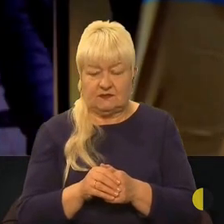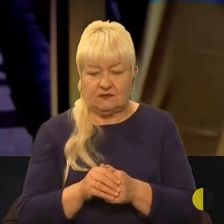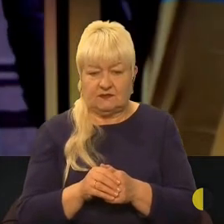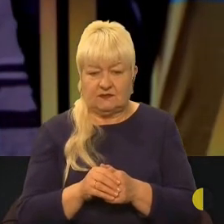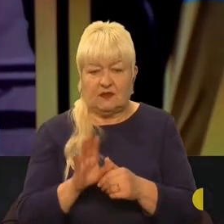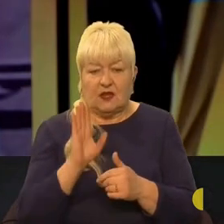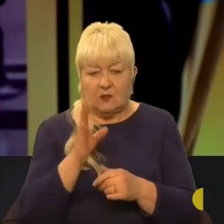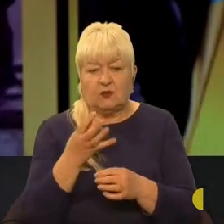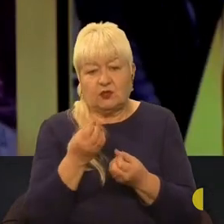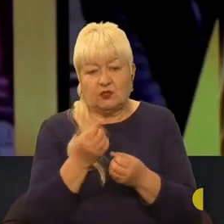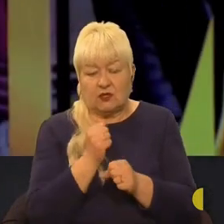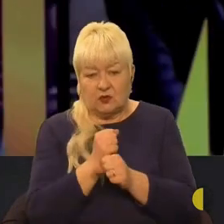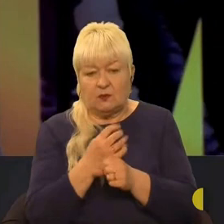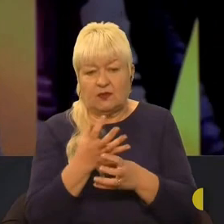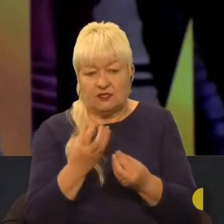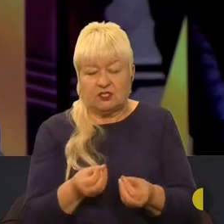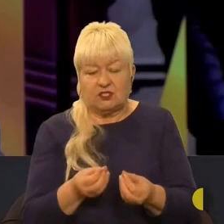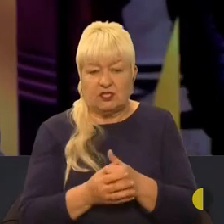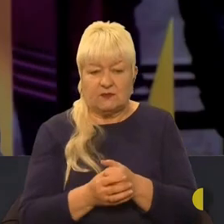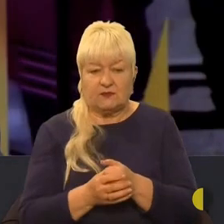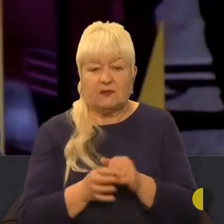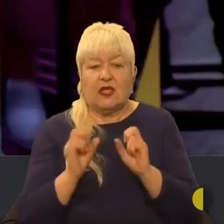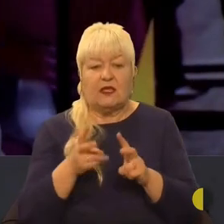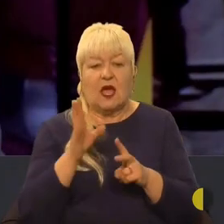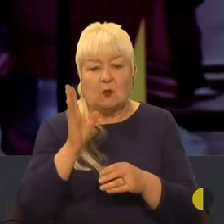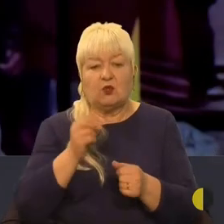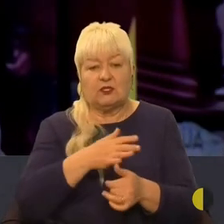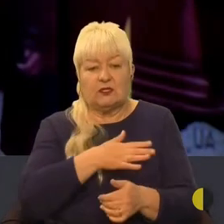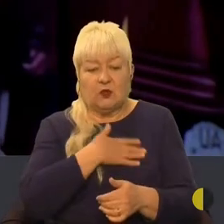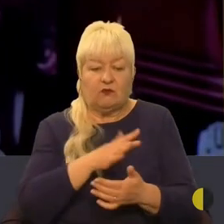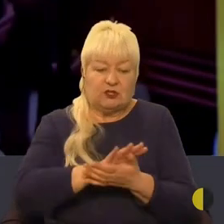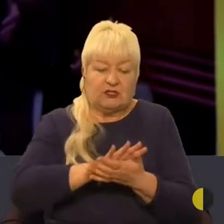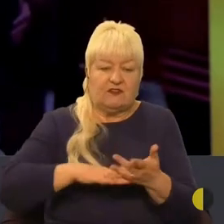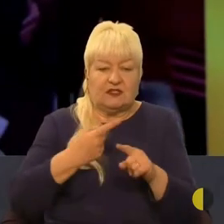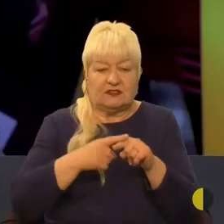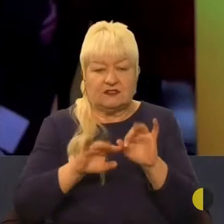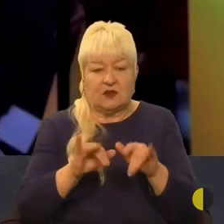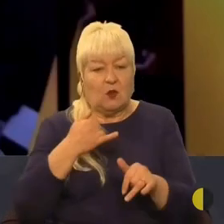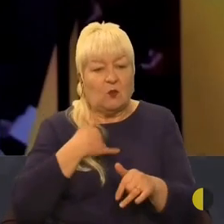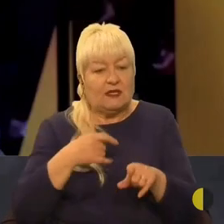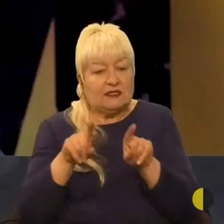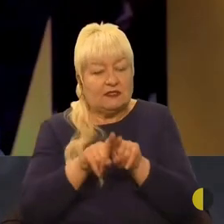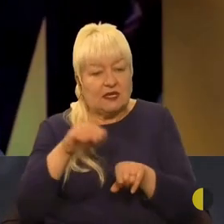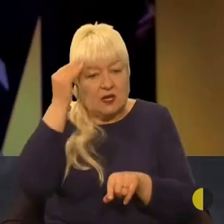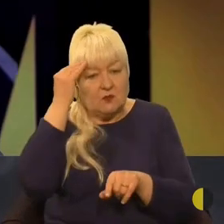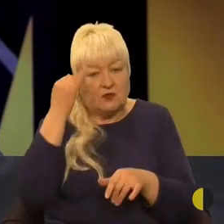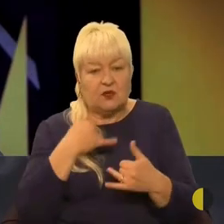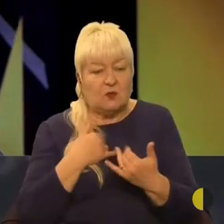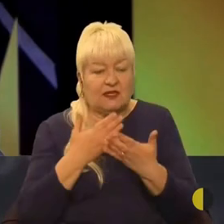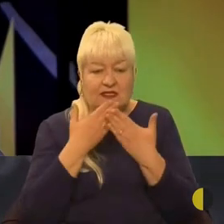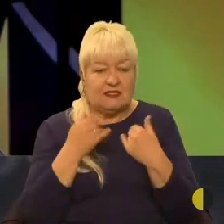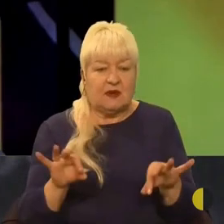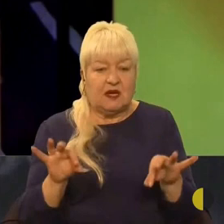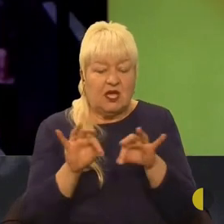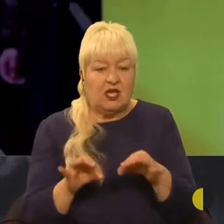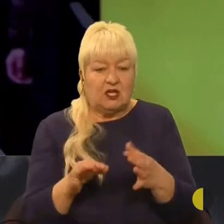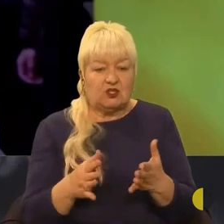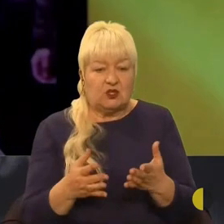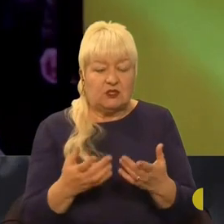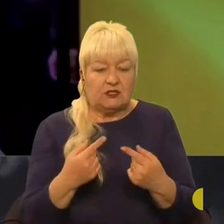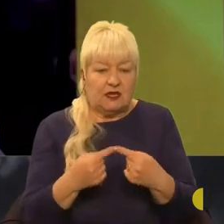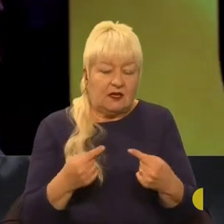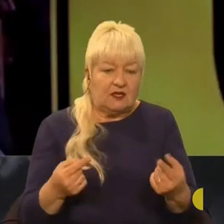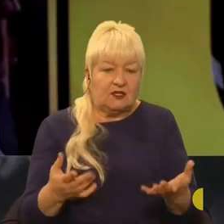Будуть робити все, бо це довго буде тривати процес. І в мене така позиція, тут в мене немає ніяких інакших речей, нам, ми вже